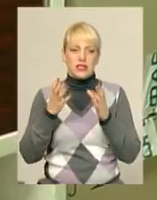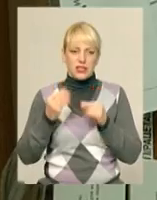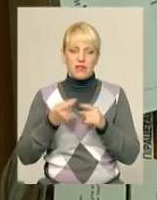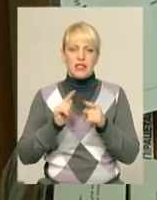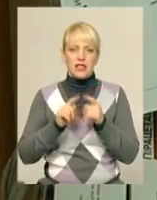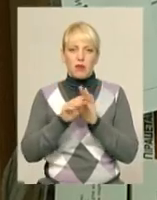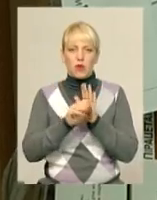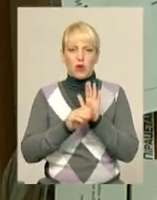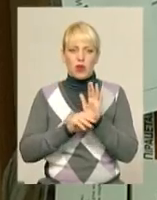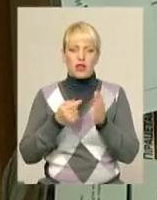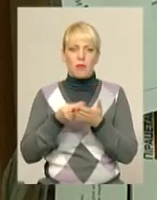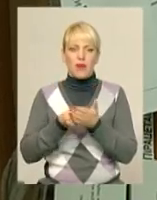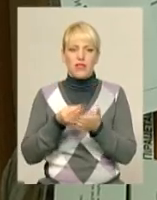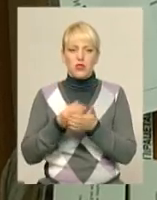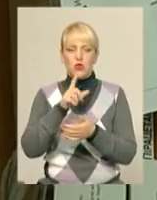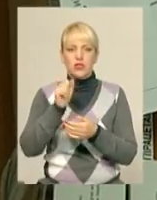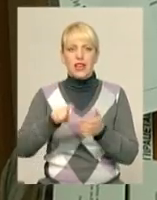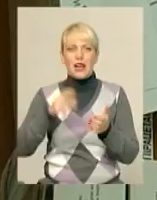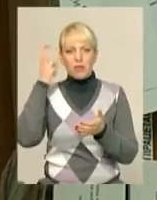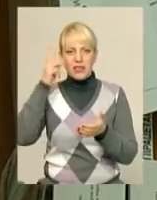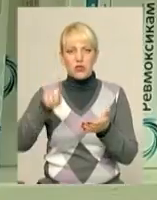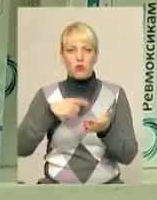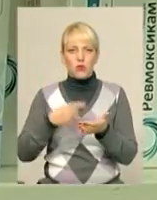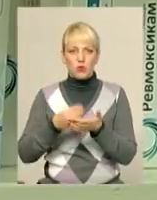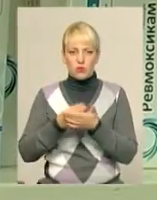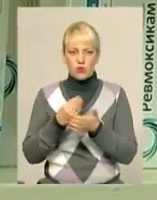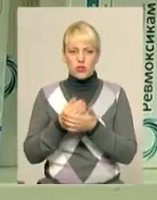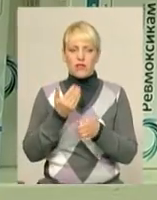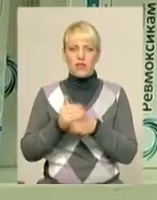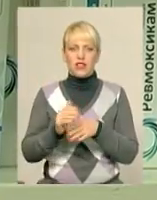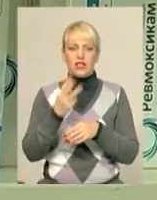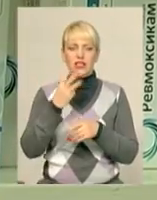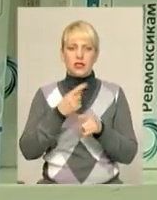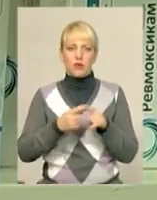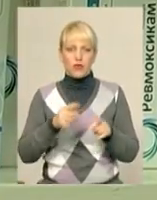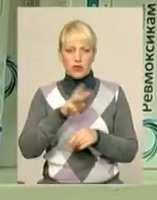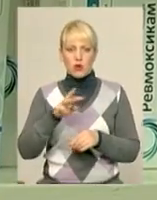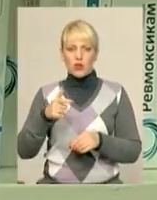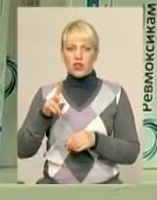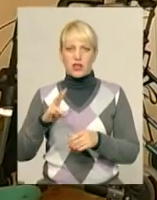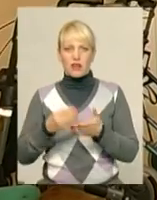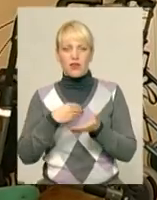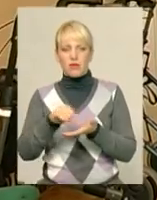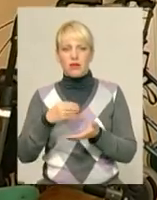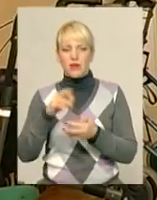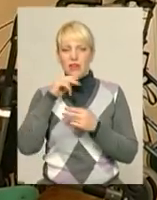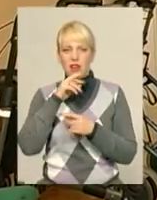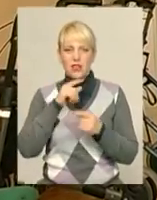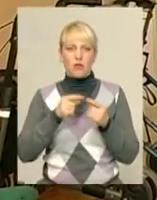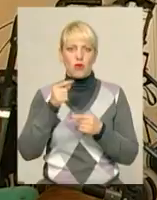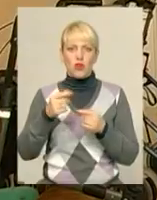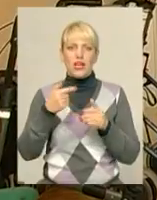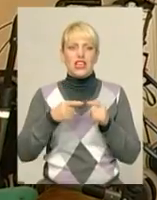фінансується з Хмельницького міського бюджету. На базовий соціальний пакет виділили 3,5 мільйони гривень. Придбання ліків проводили через